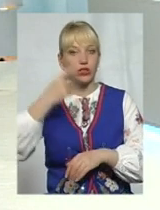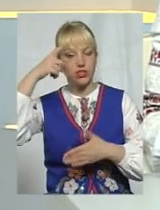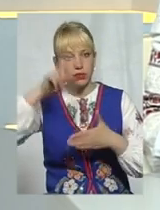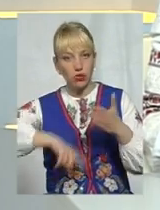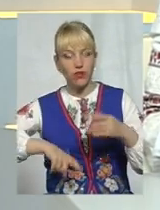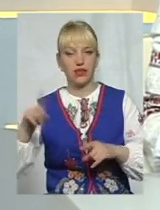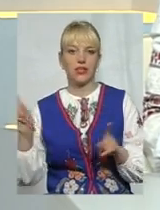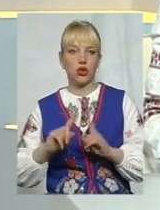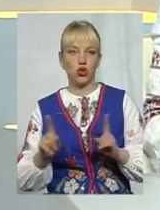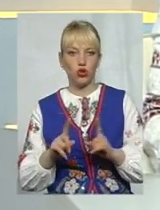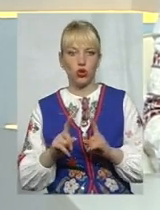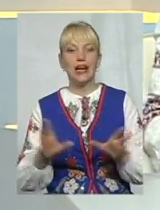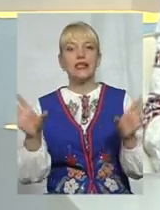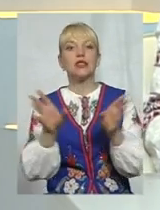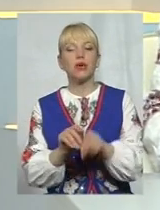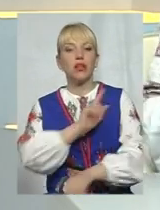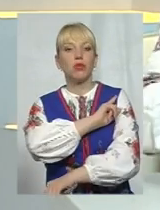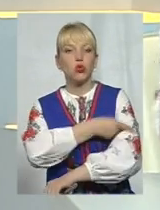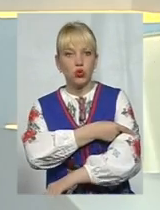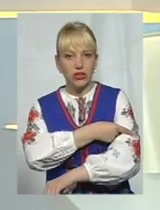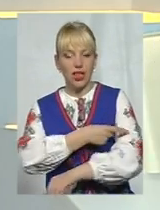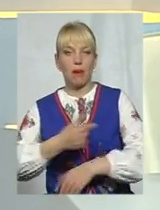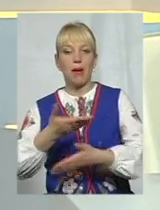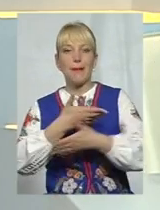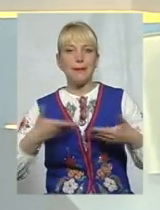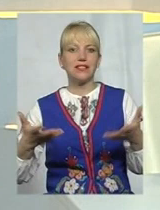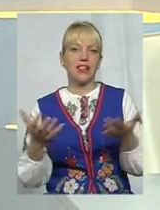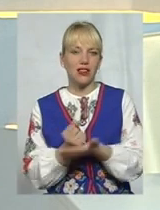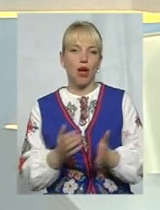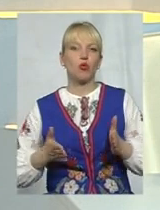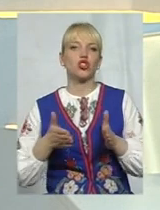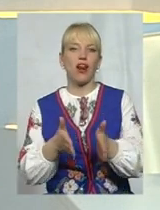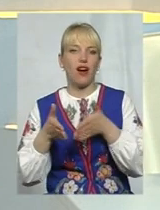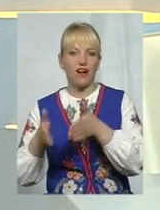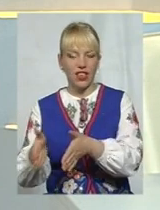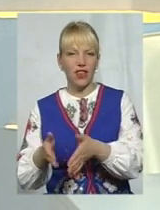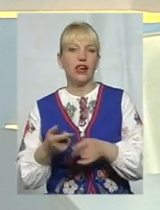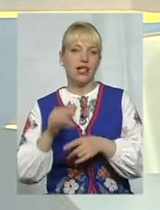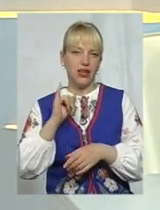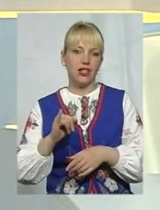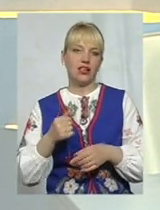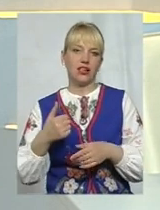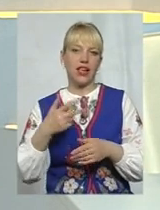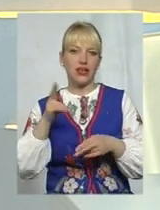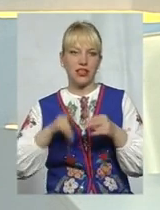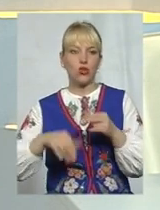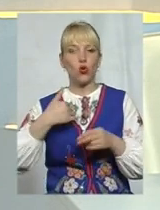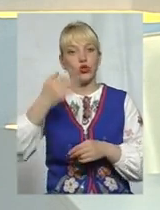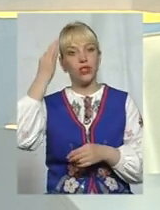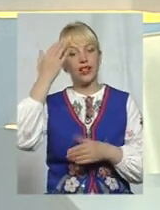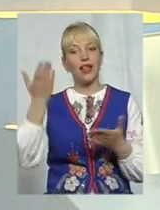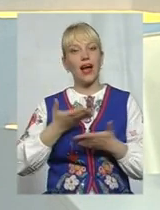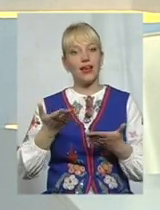спільними зусильними таки знайдемо шляхи виходу. А на сам кінець я все-таки хочу нагадати,